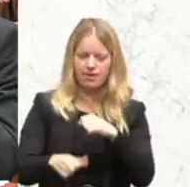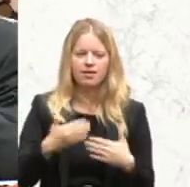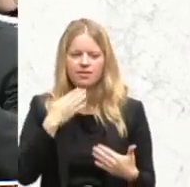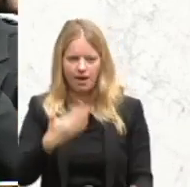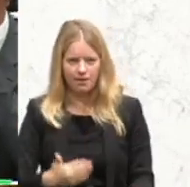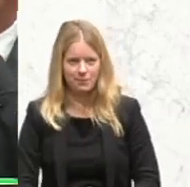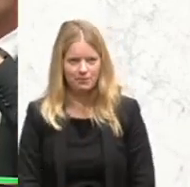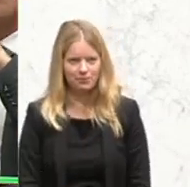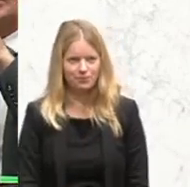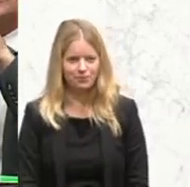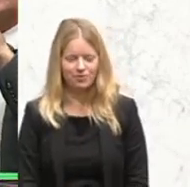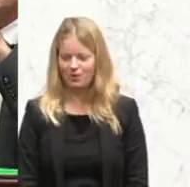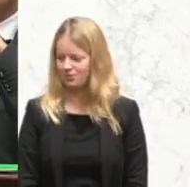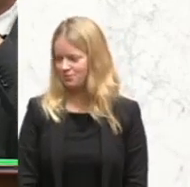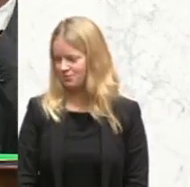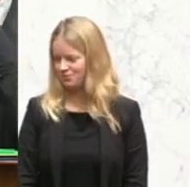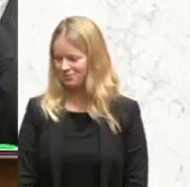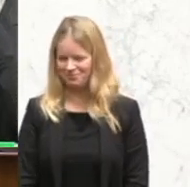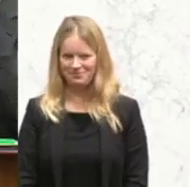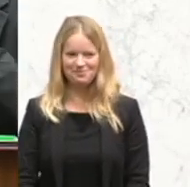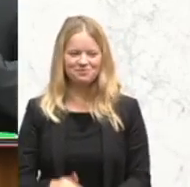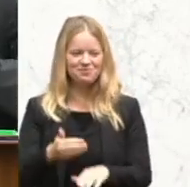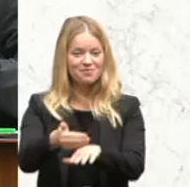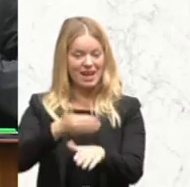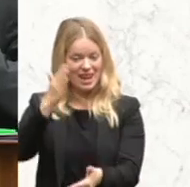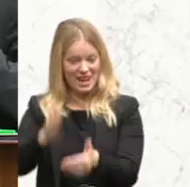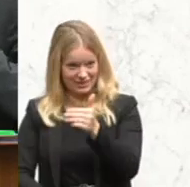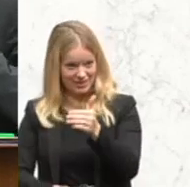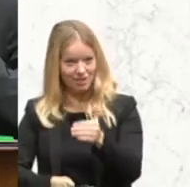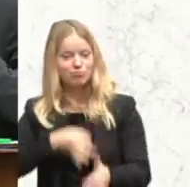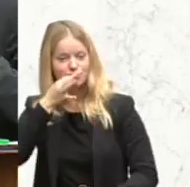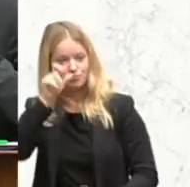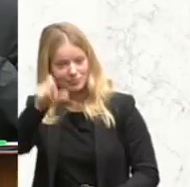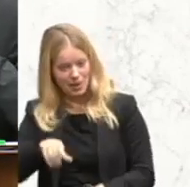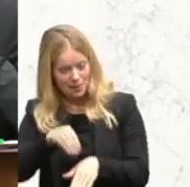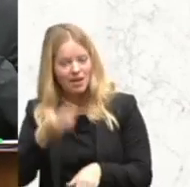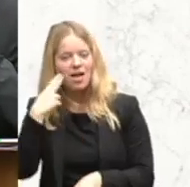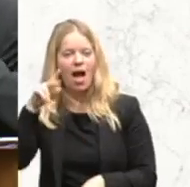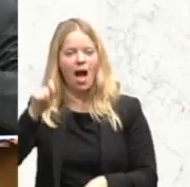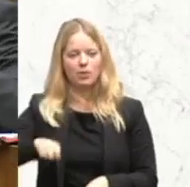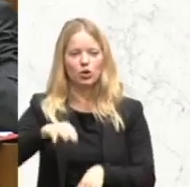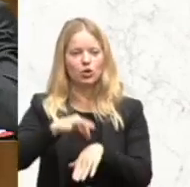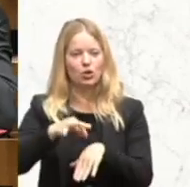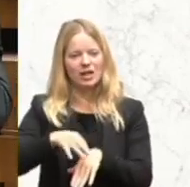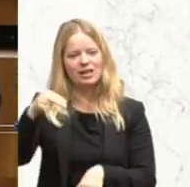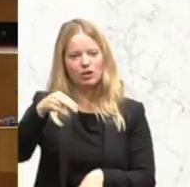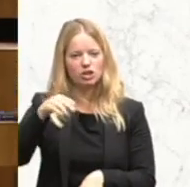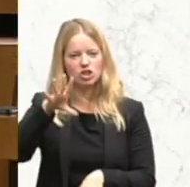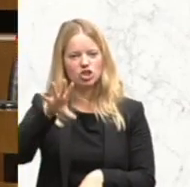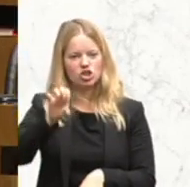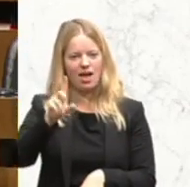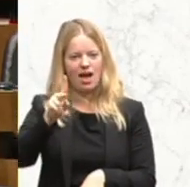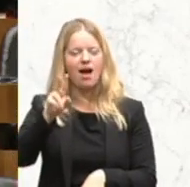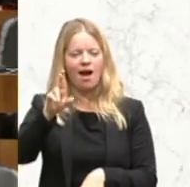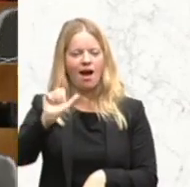Lindl vom Team Stronach fordert die islamische Gemeinde auf stärker Verantwortung zu übernehmen, um extremistische Tendenzen